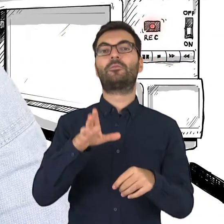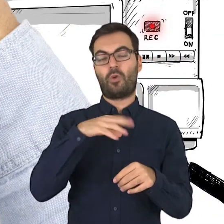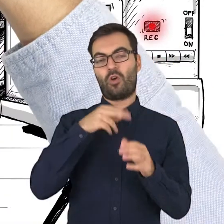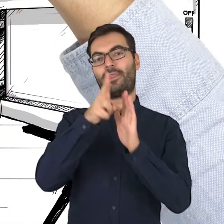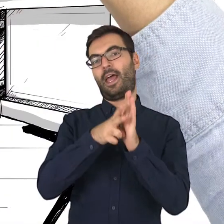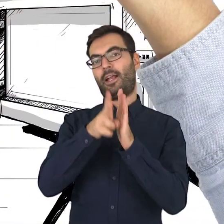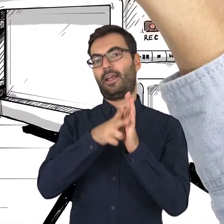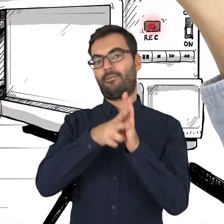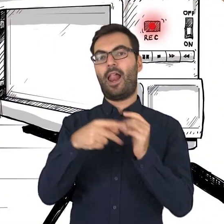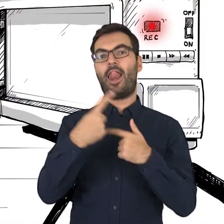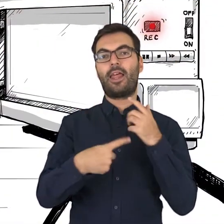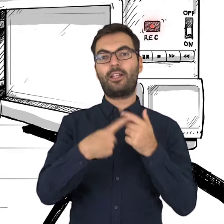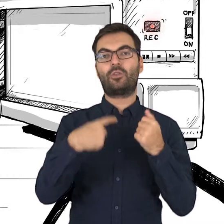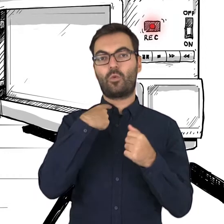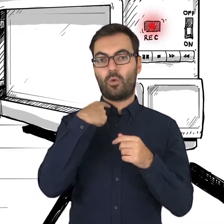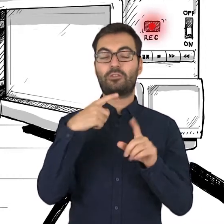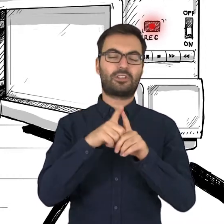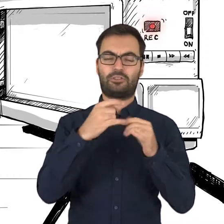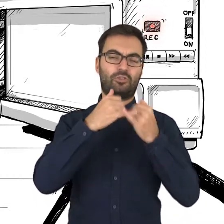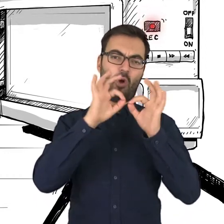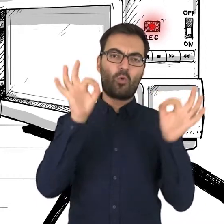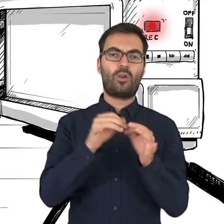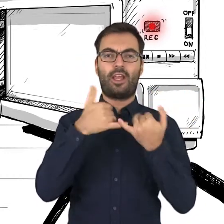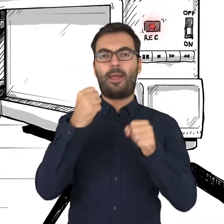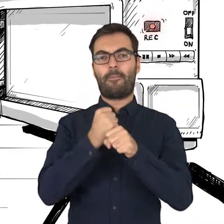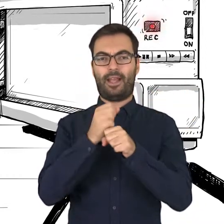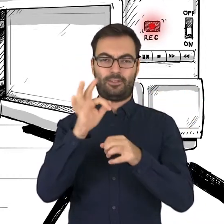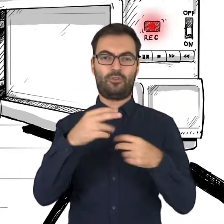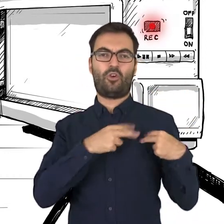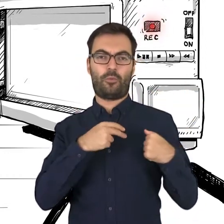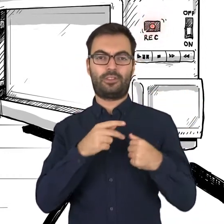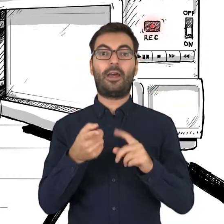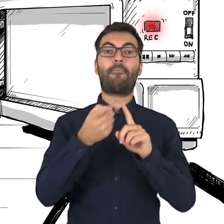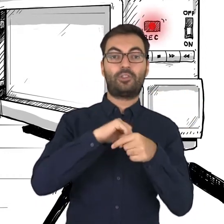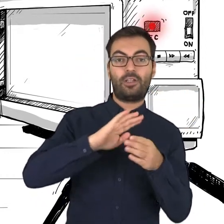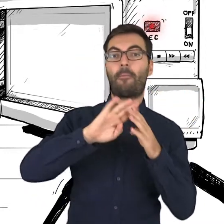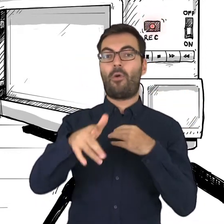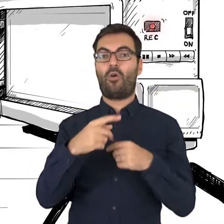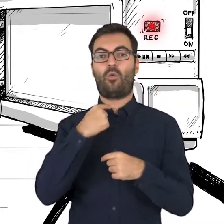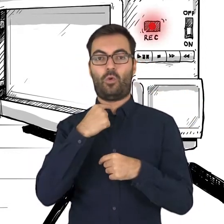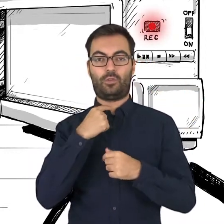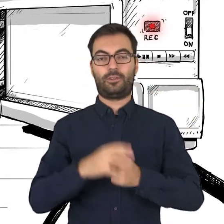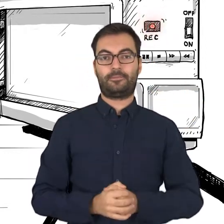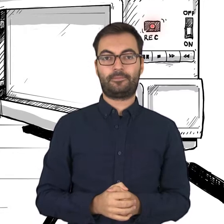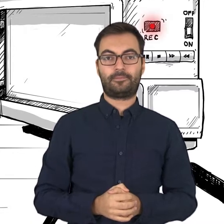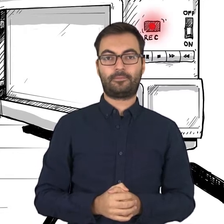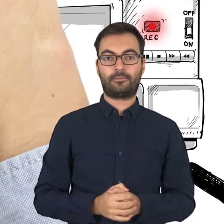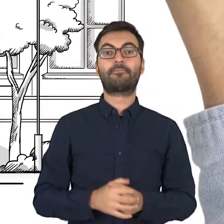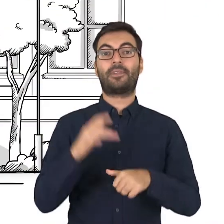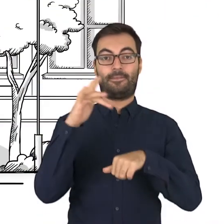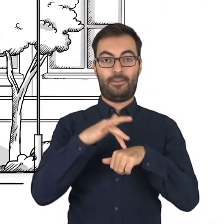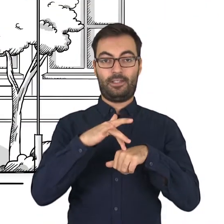będą mogli filmować liczenie głosów oraz inne działania obwodowych komisji wyborczych przed głosowaniem i po jego zakończeniu.